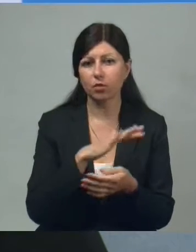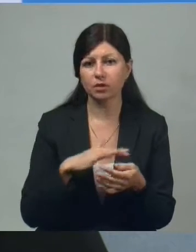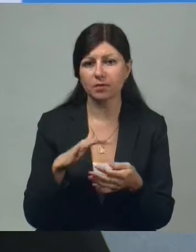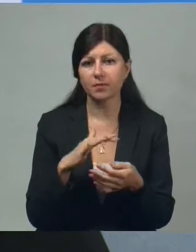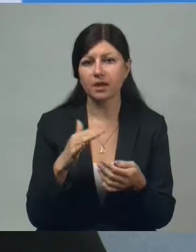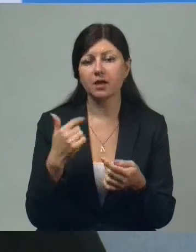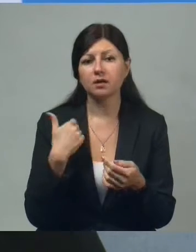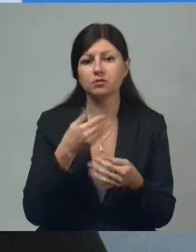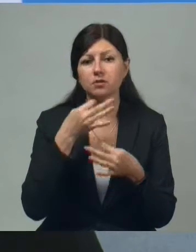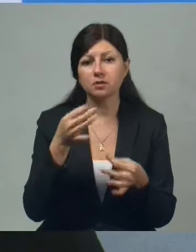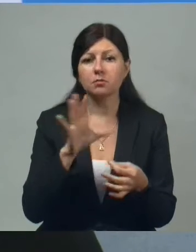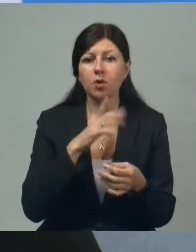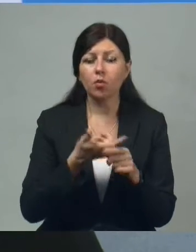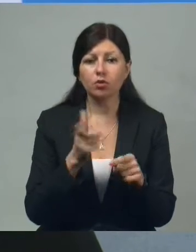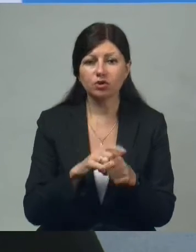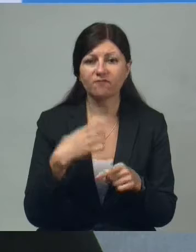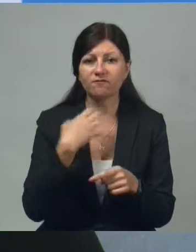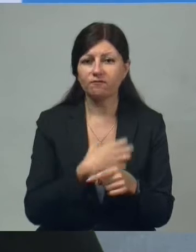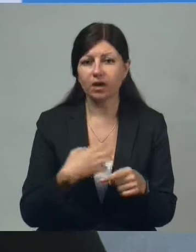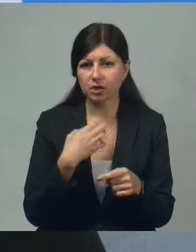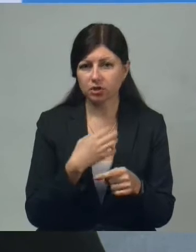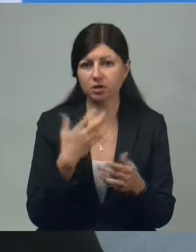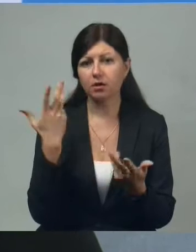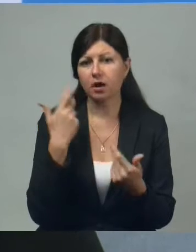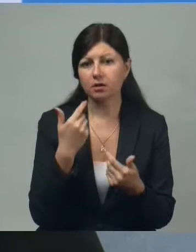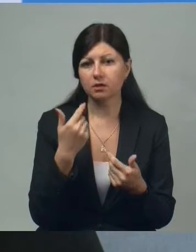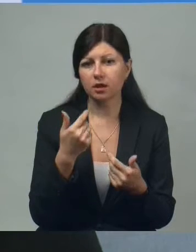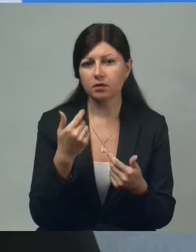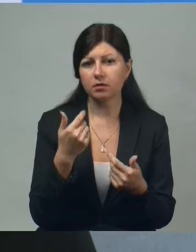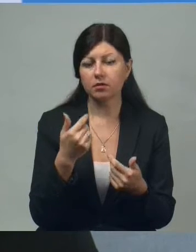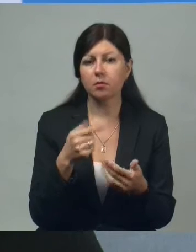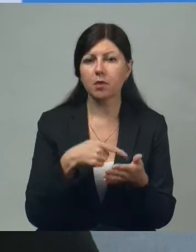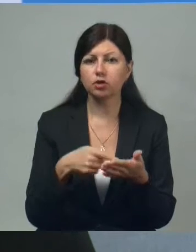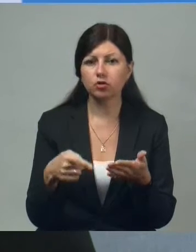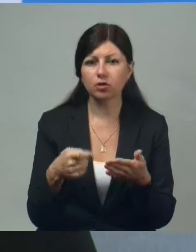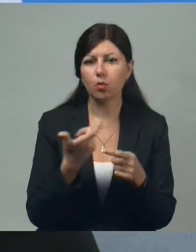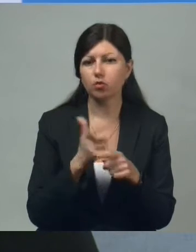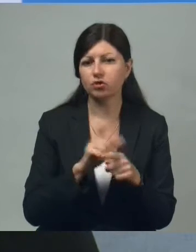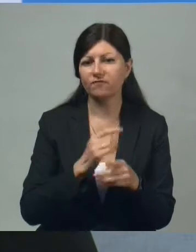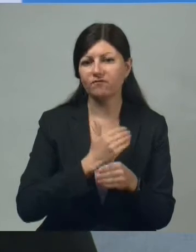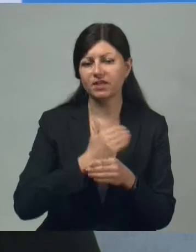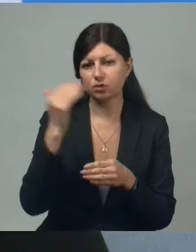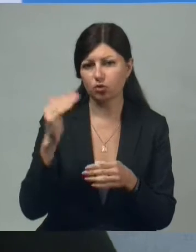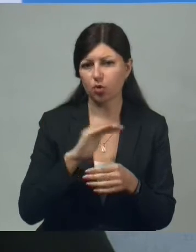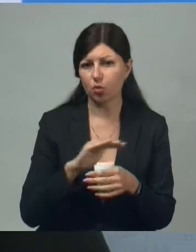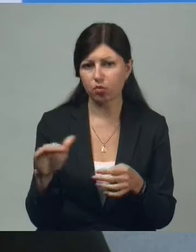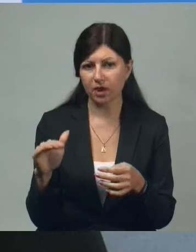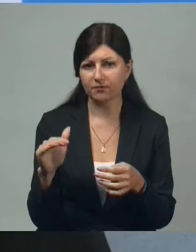сказать, что очень был важен тот момент, когда подчеркивали высокий уровень